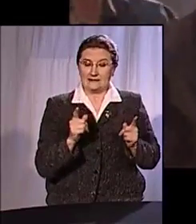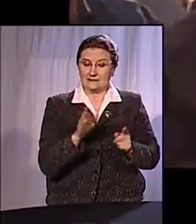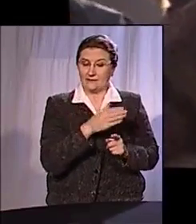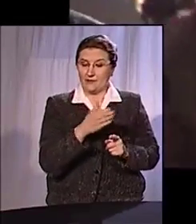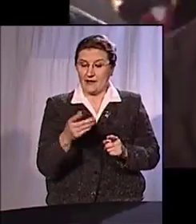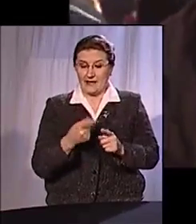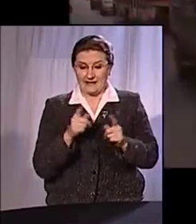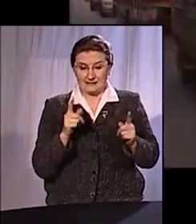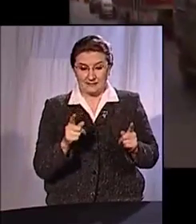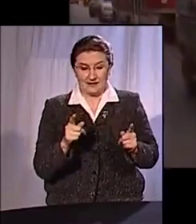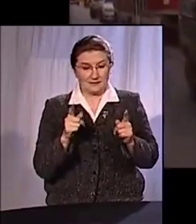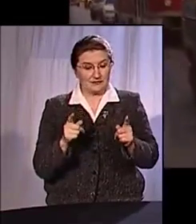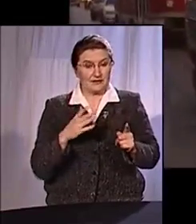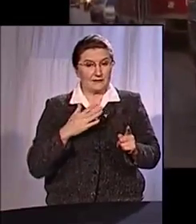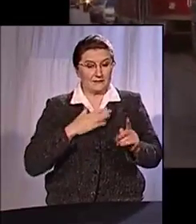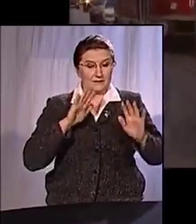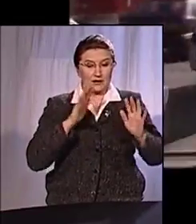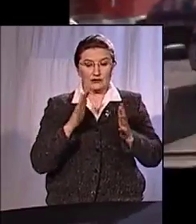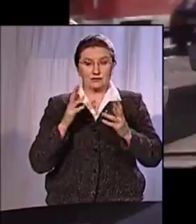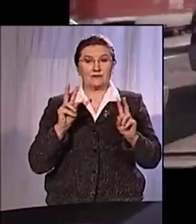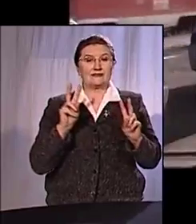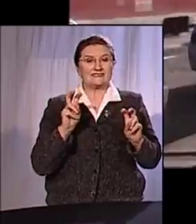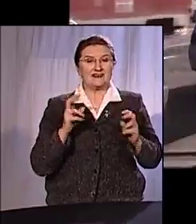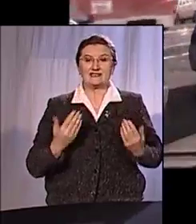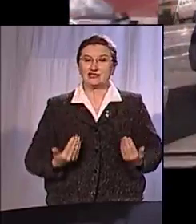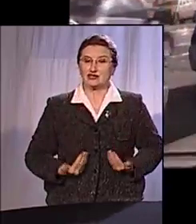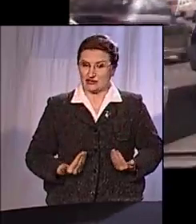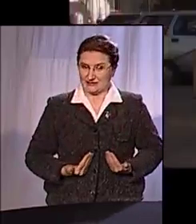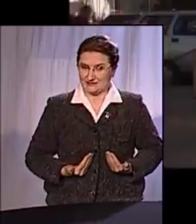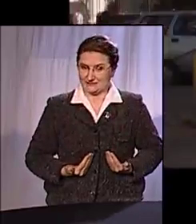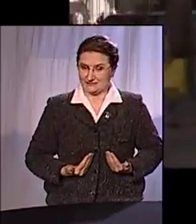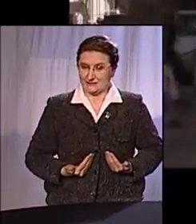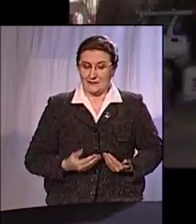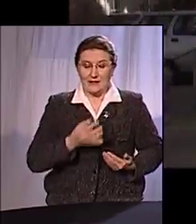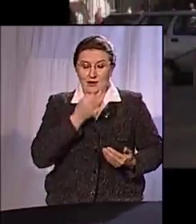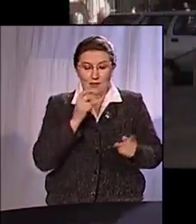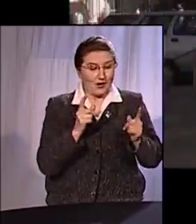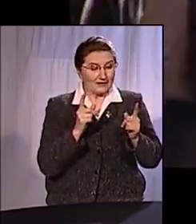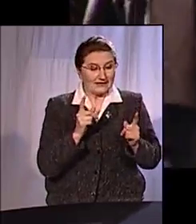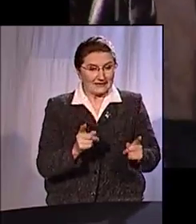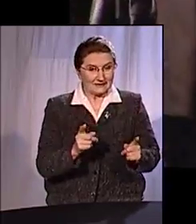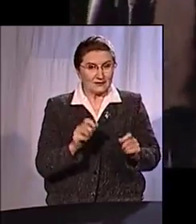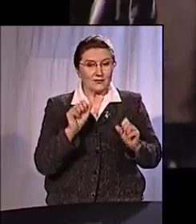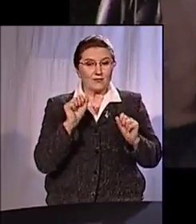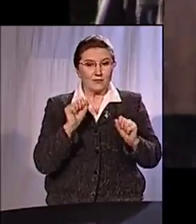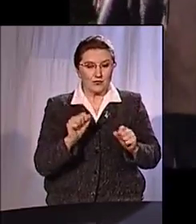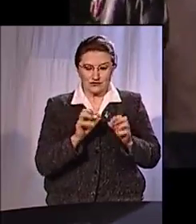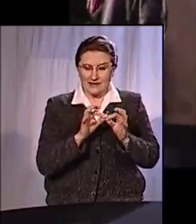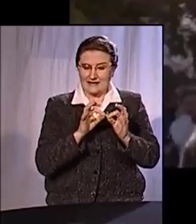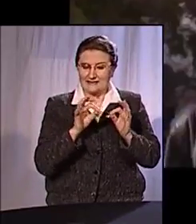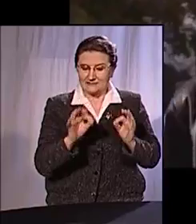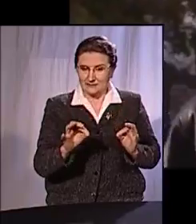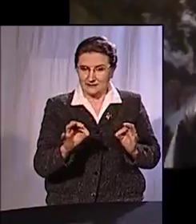двумя этими отмечаемыми нами событиями называется жизнь. Любой отрезок, как известно, можно промерить.